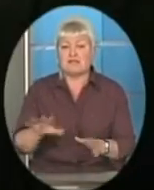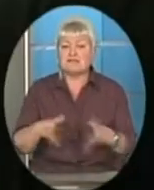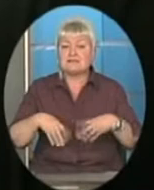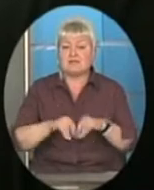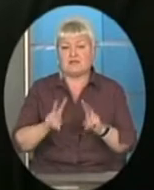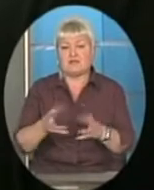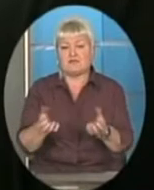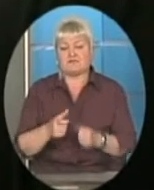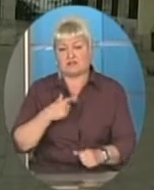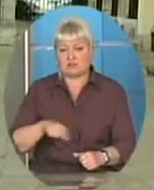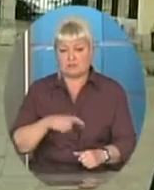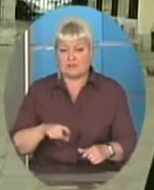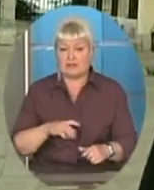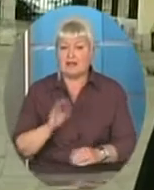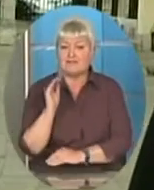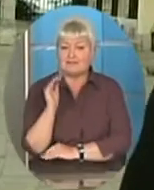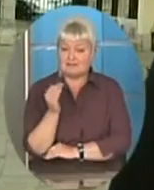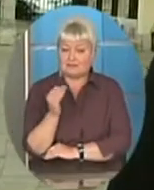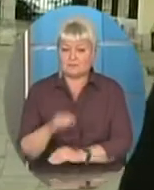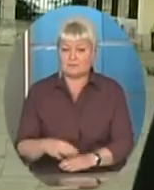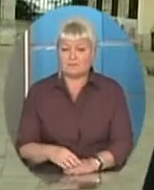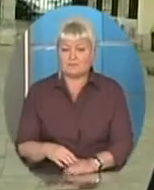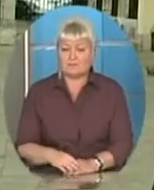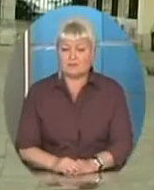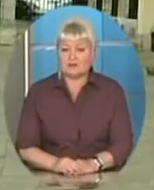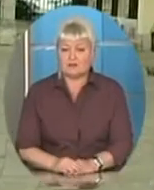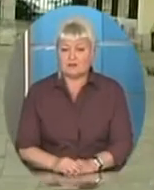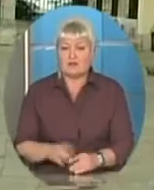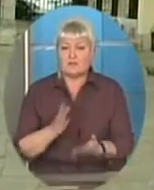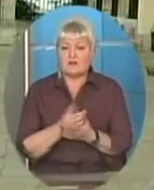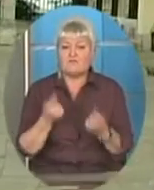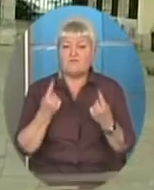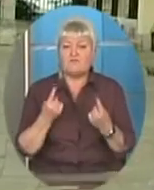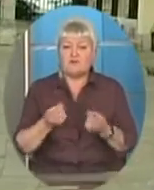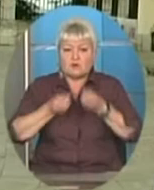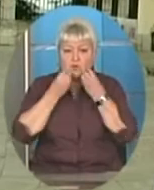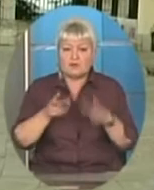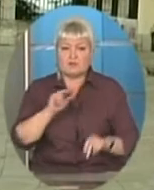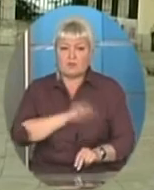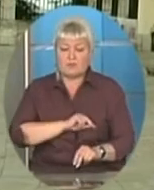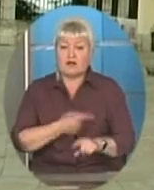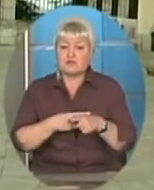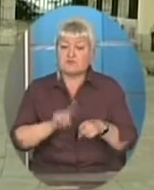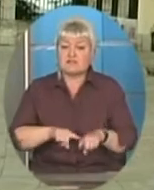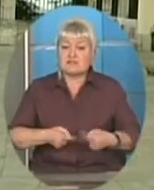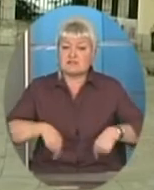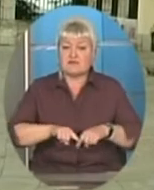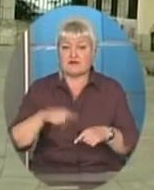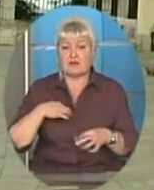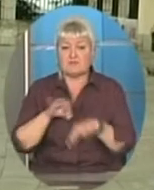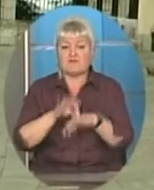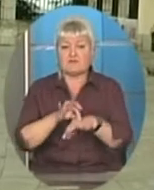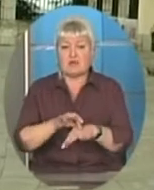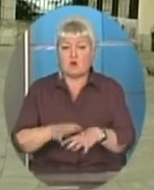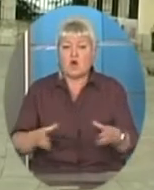взяли до себе дитину. Комісія родини УГКЦ веде дуже велику плідну працю в цій сфері. Найперше, ми ведемо групи підтримки для